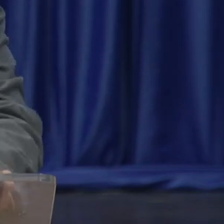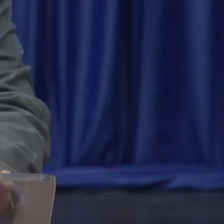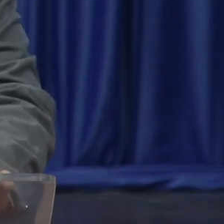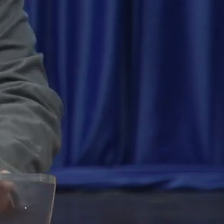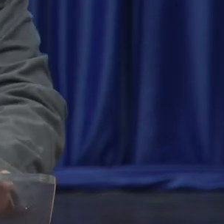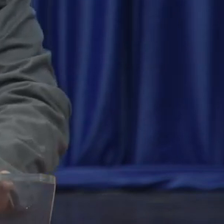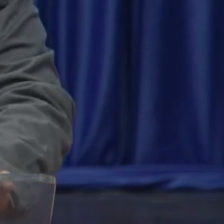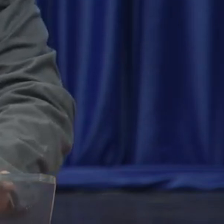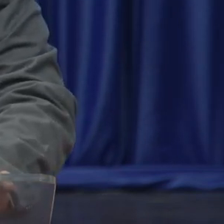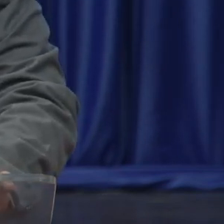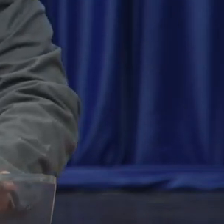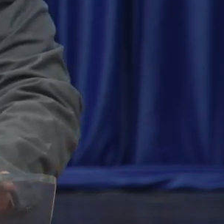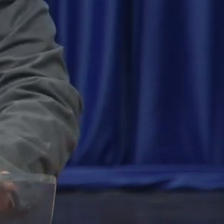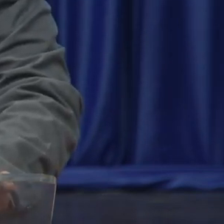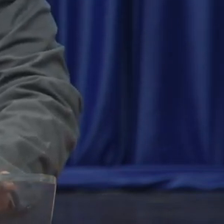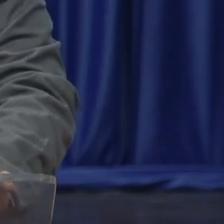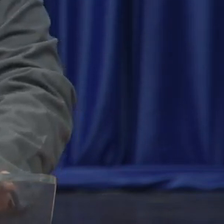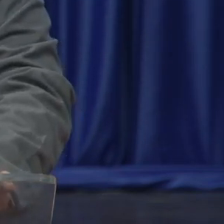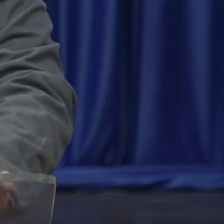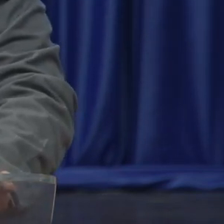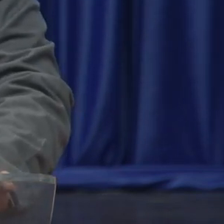Volksgezondheid. Minister.